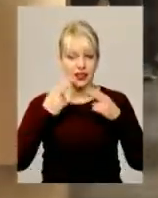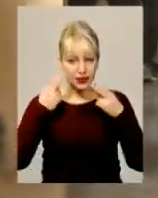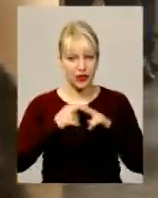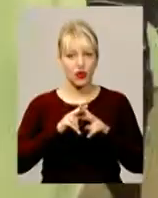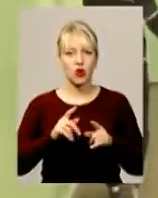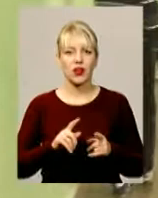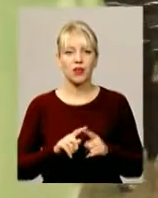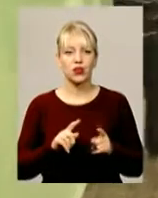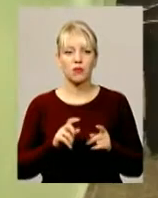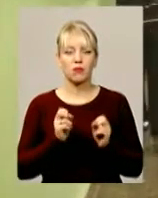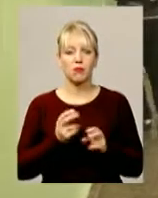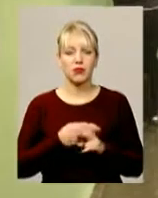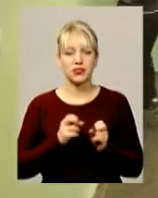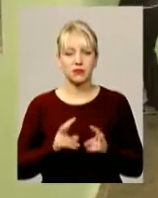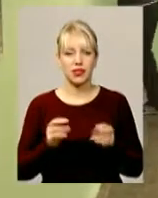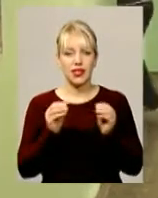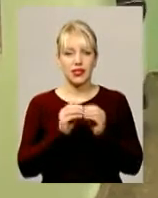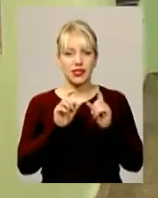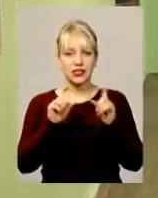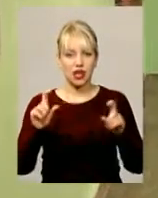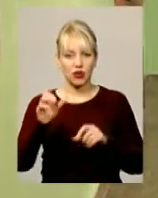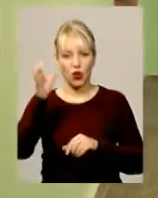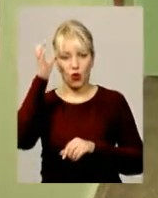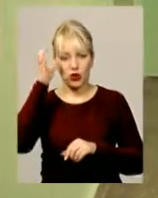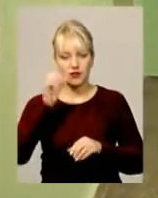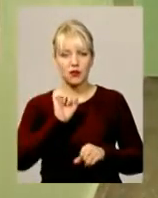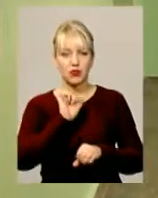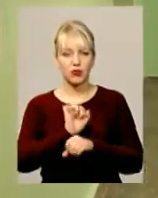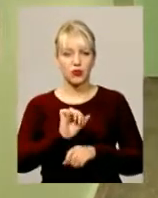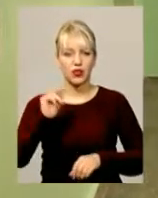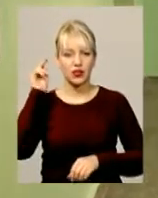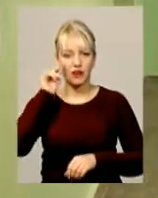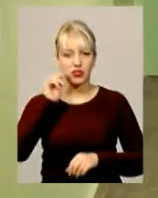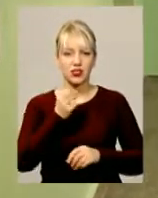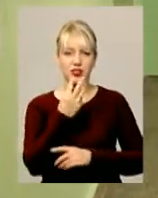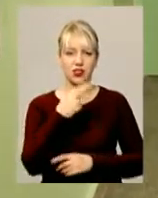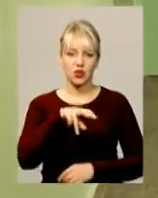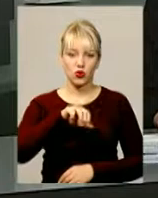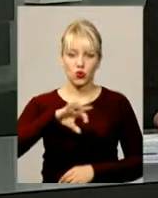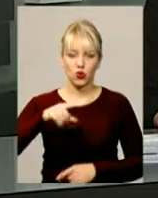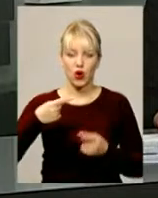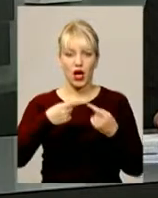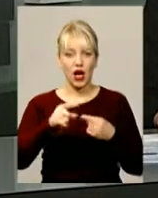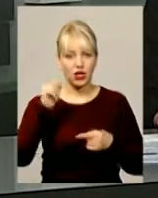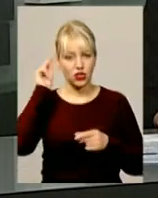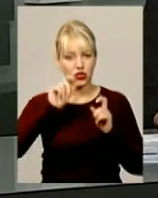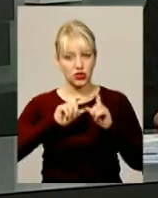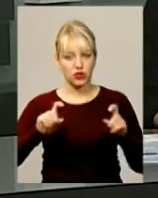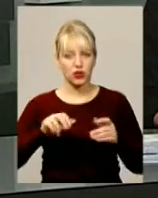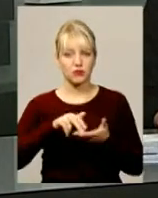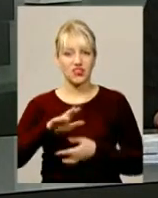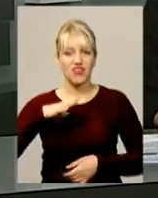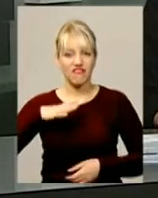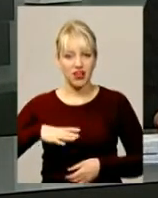ради. Нагадаю, 10 закладів освіти Хмельницького призупинили навчання з 13 лютого. Решта шкіл пішли на вимушені